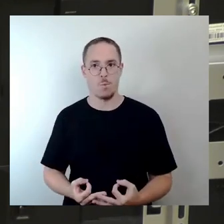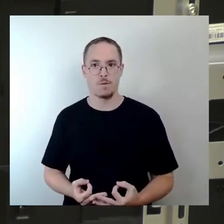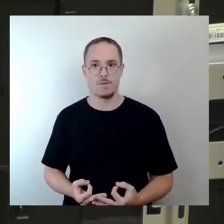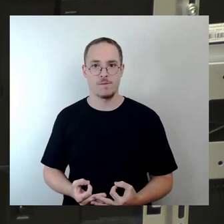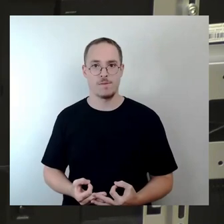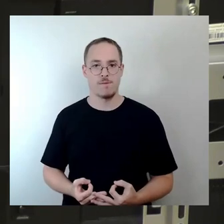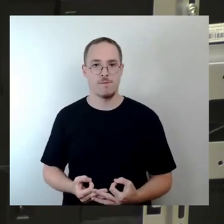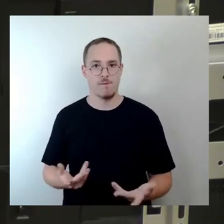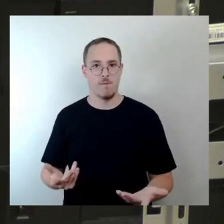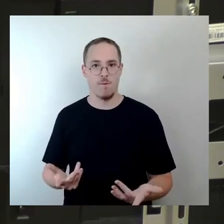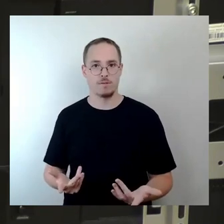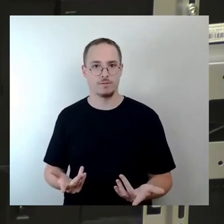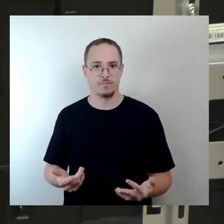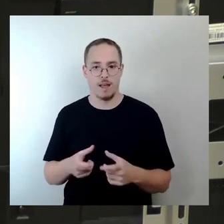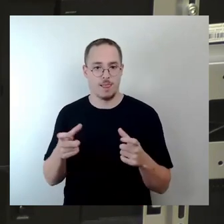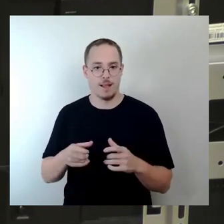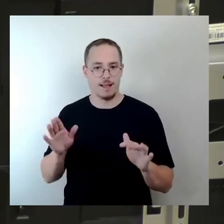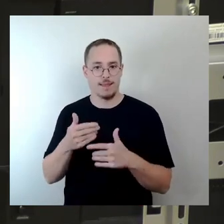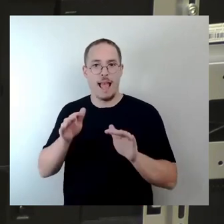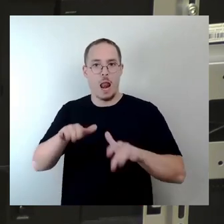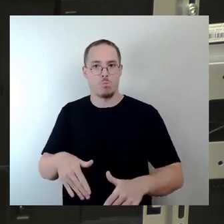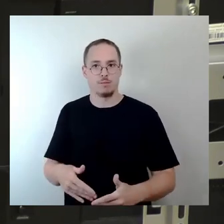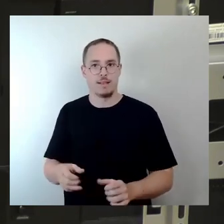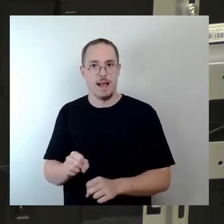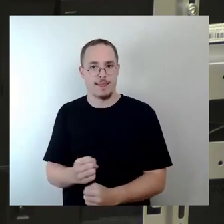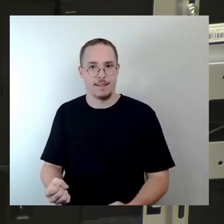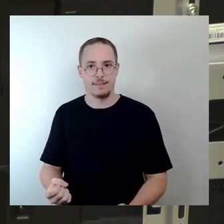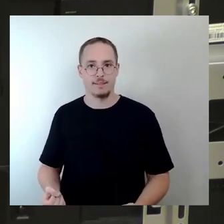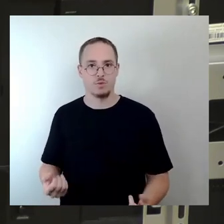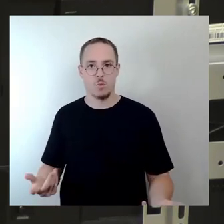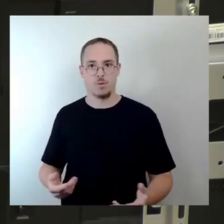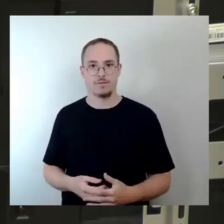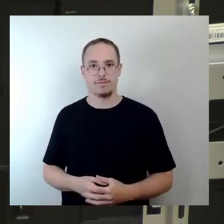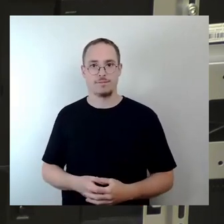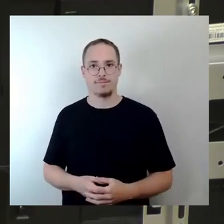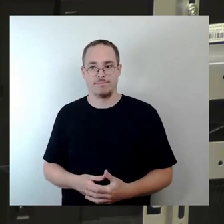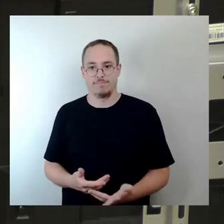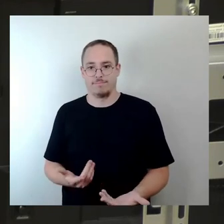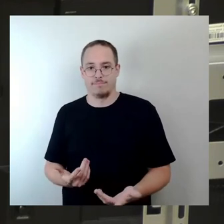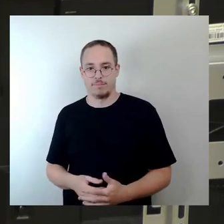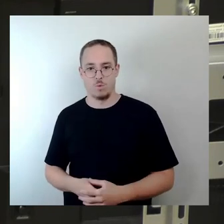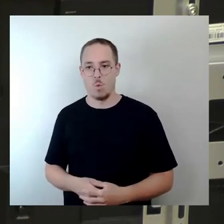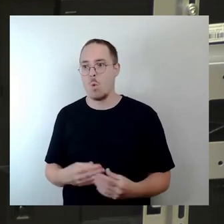ist schlicht Unsinn. Oder ein Schildbürgerstreich, wie man es auch immer nennen will.